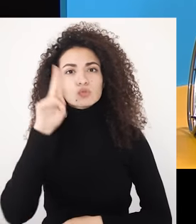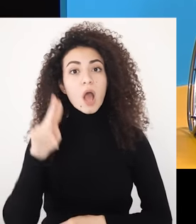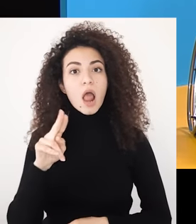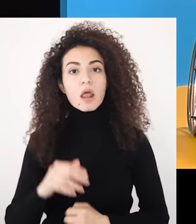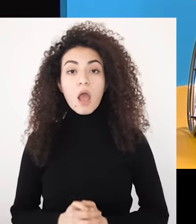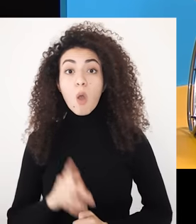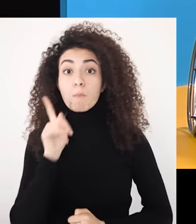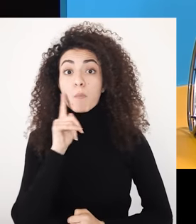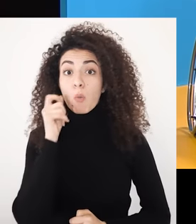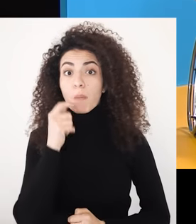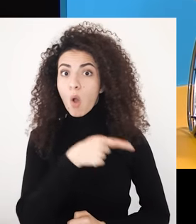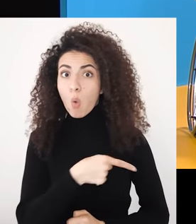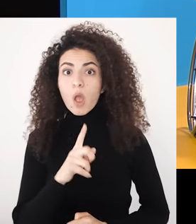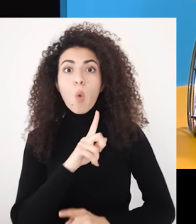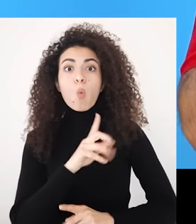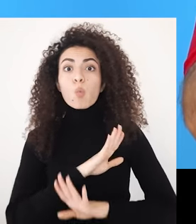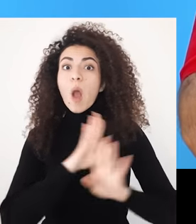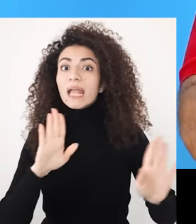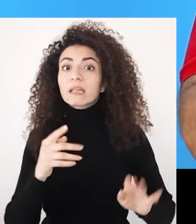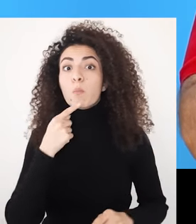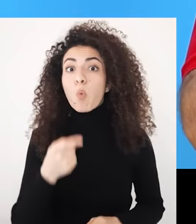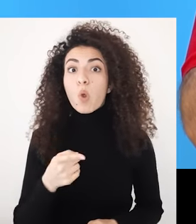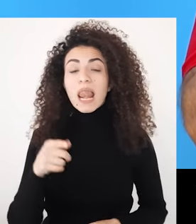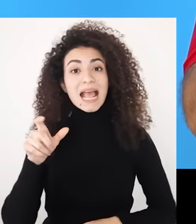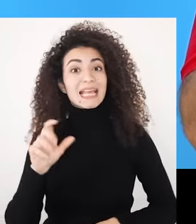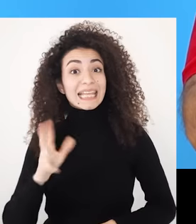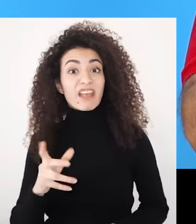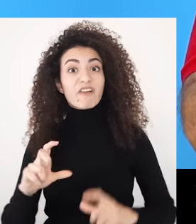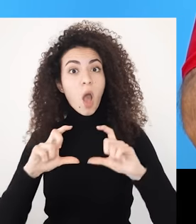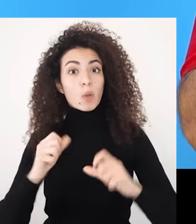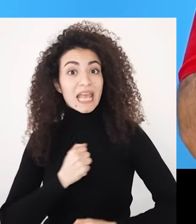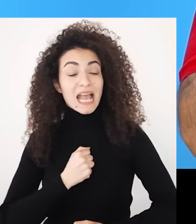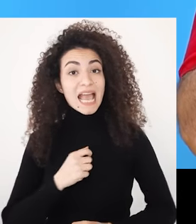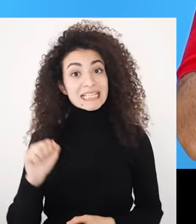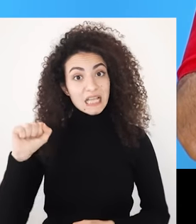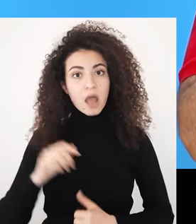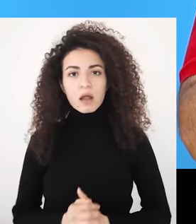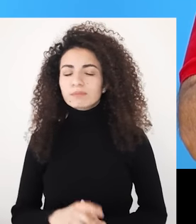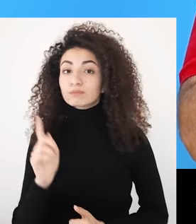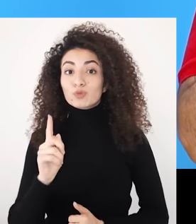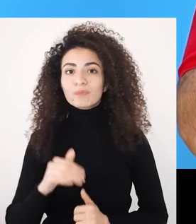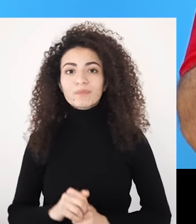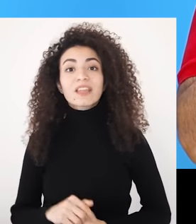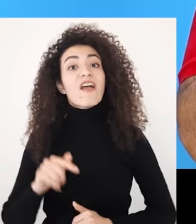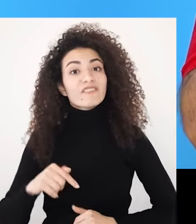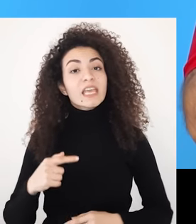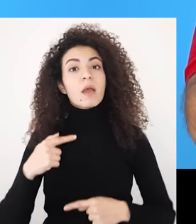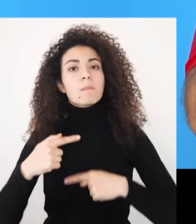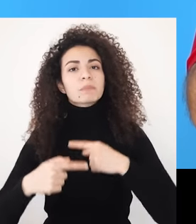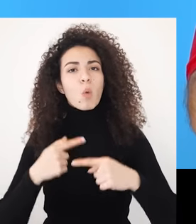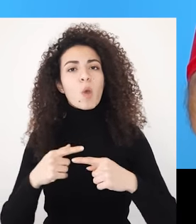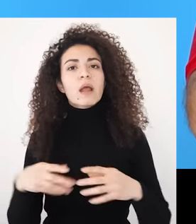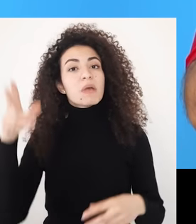هن المرئات الوحيدة المؤثرة؟ بالطبع لا فمن خلال خلق إطاره ثقافة محددة العام